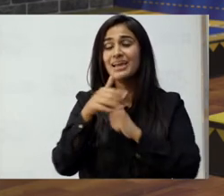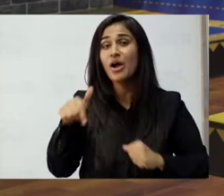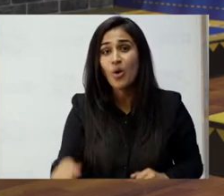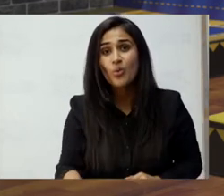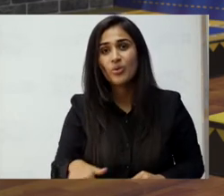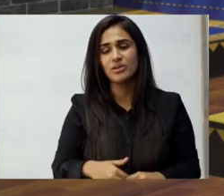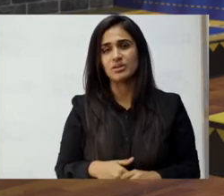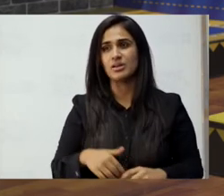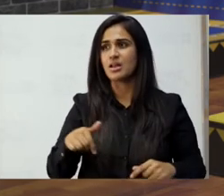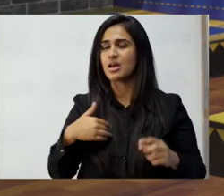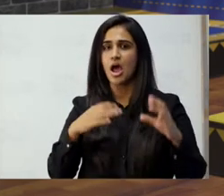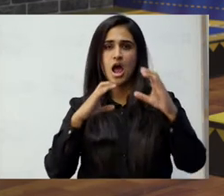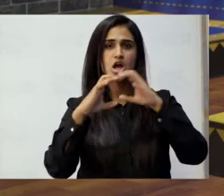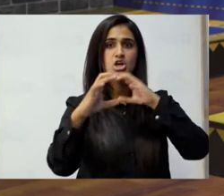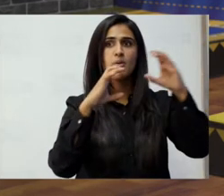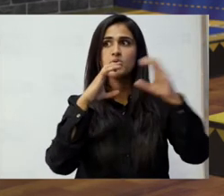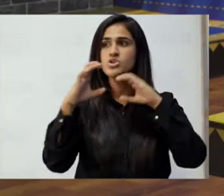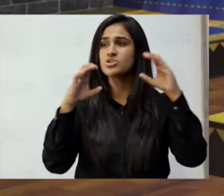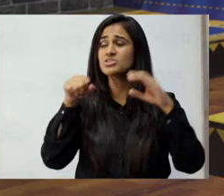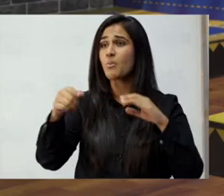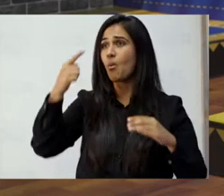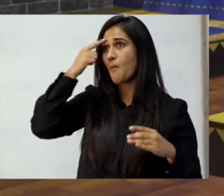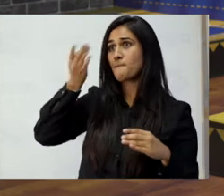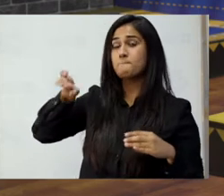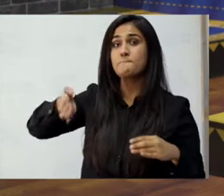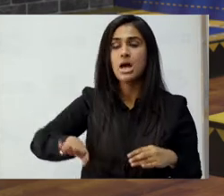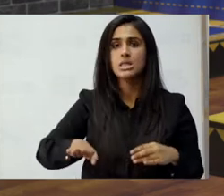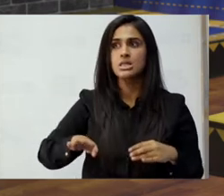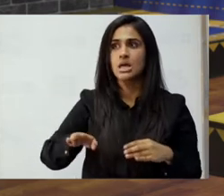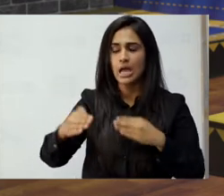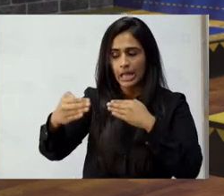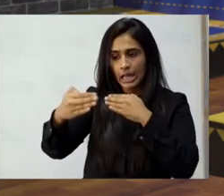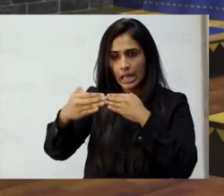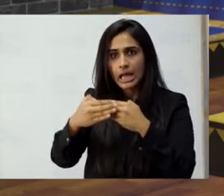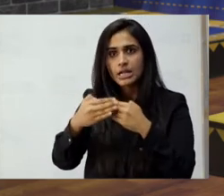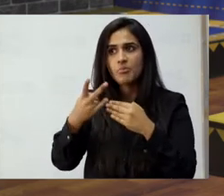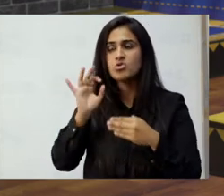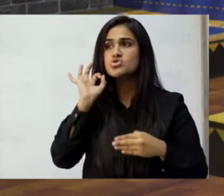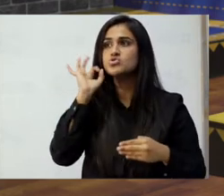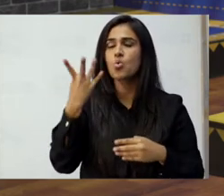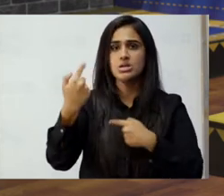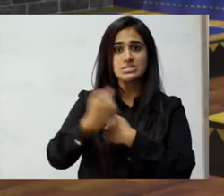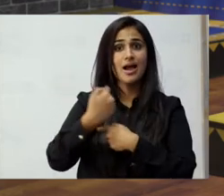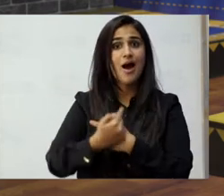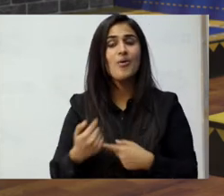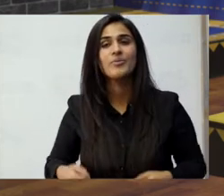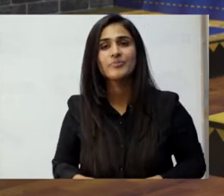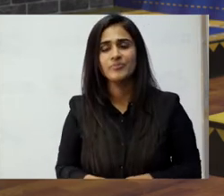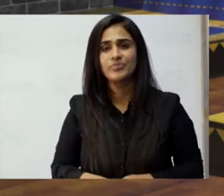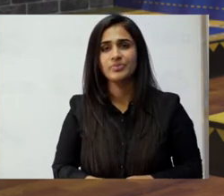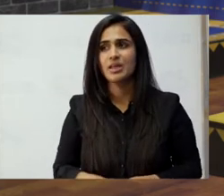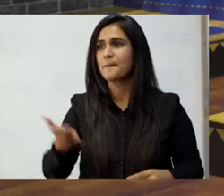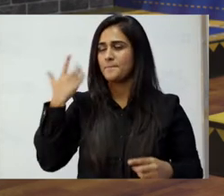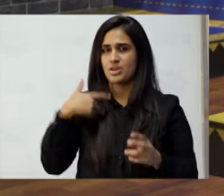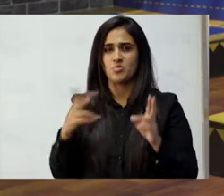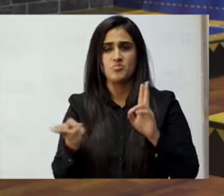اس پینڈیمک نے ہمیں کمیونیکیشن کی اہمیت بڑے قریب سے اور بڑے انوکھے